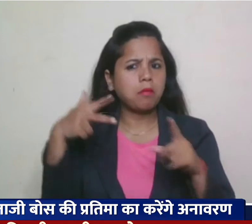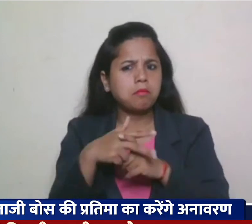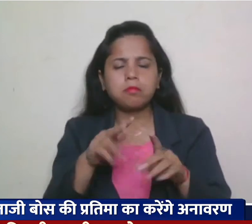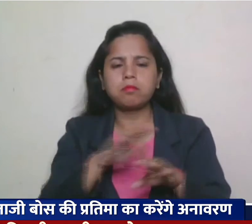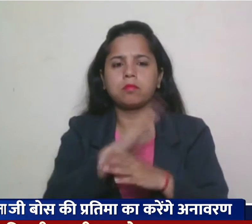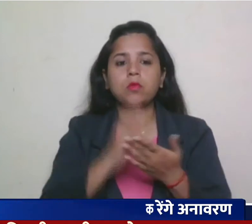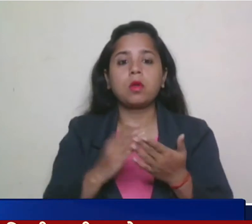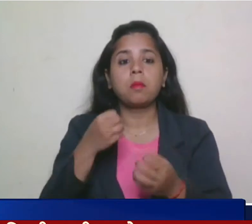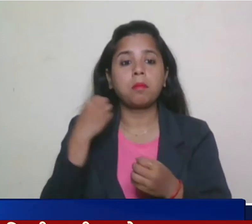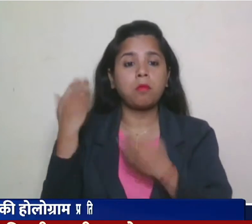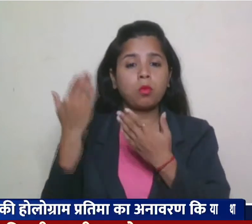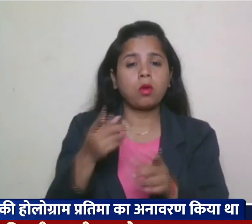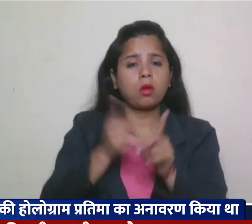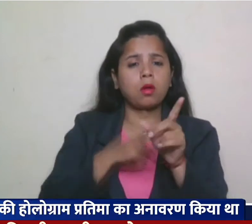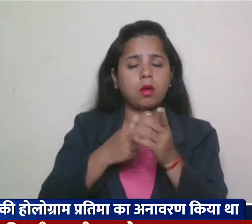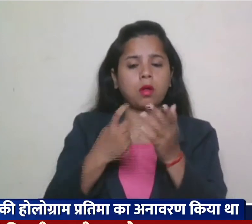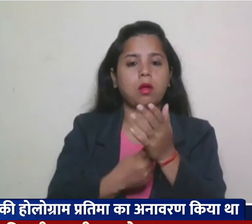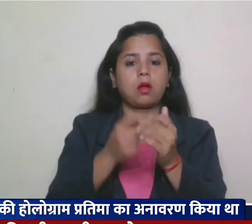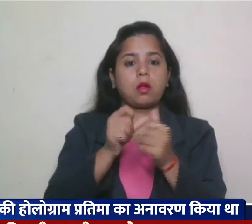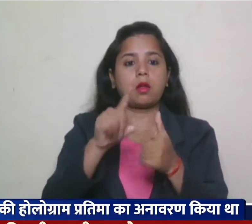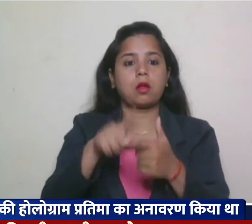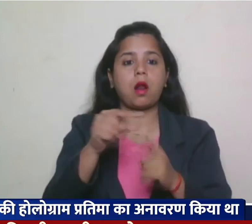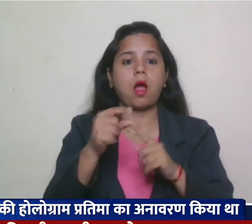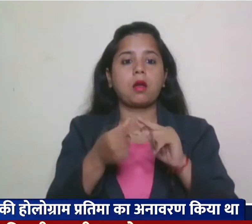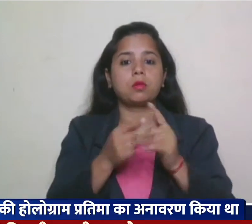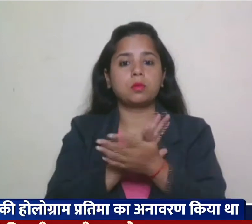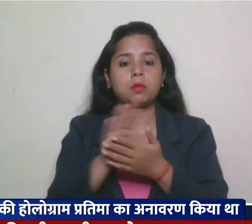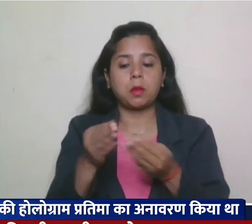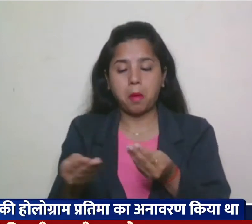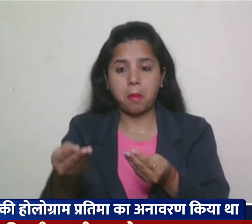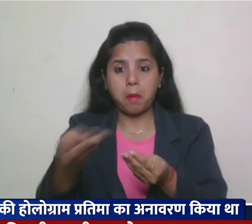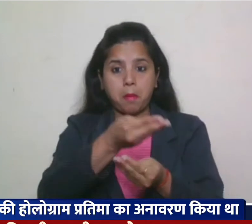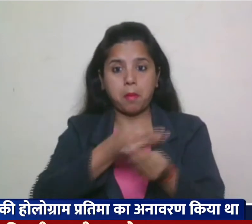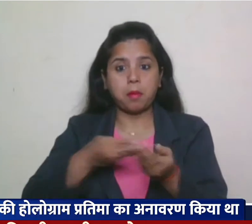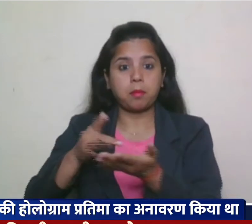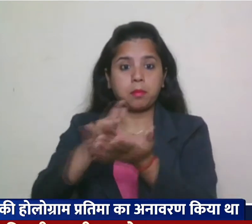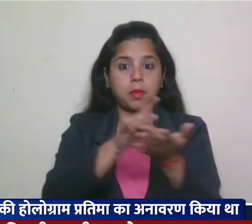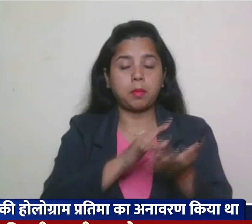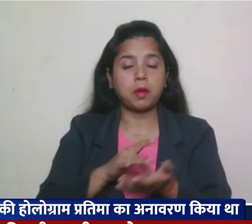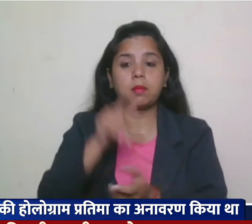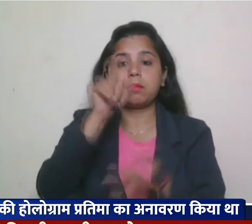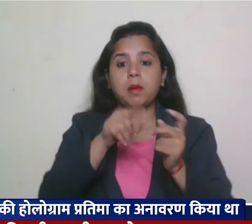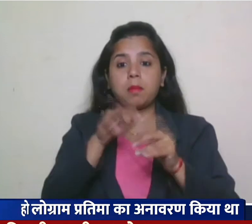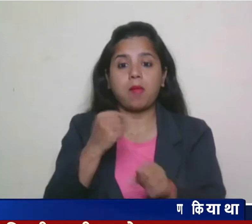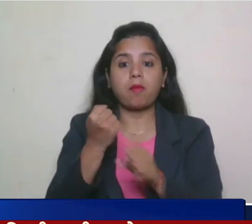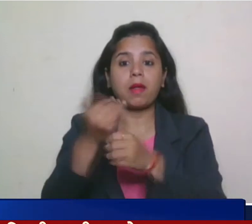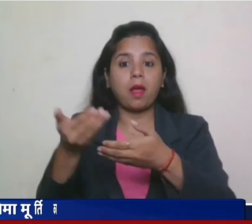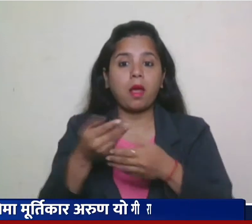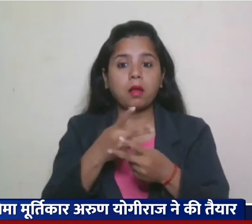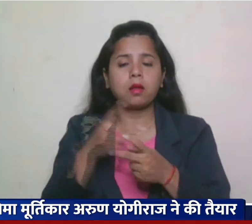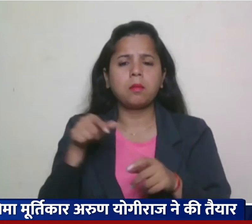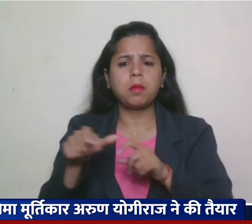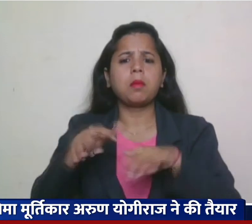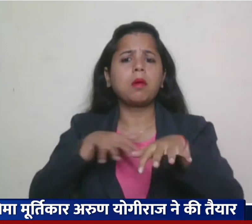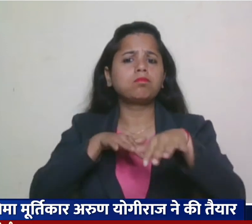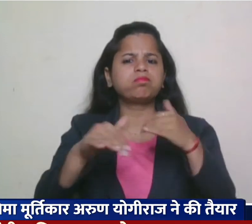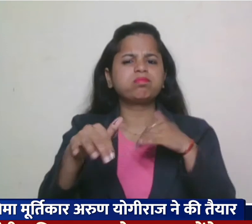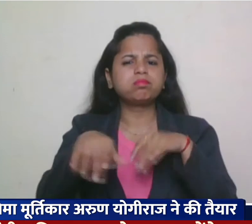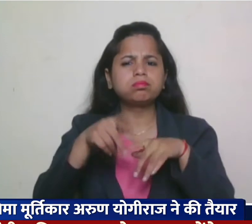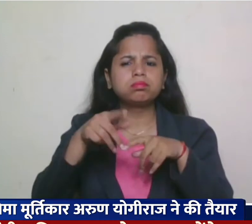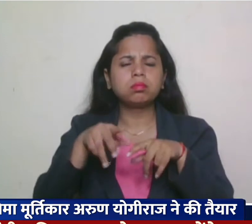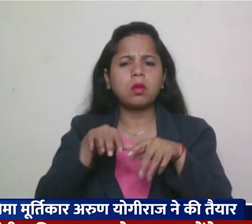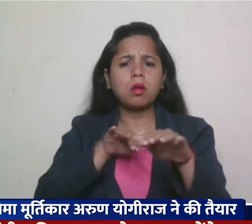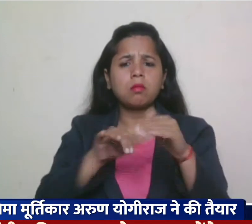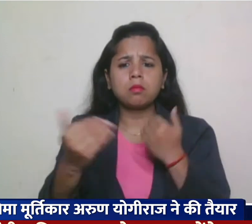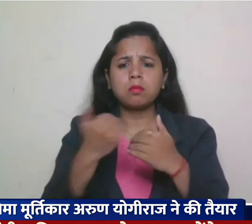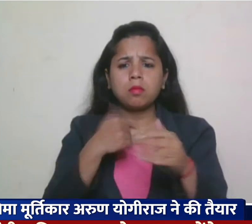सेंट्रल विस्टा एवेनियू के आसपास के शेत्रों में जो आंगतुखें की वजह से यातायात का बोज बढ़ता जा